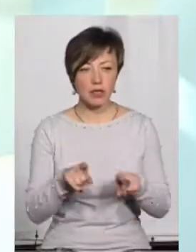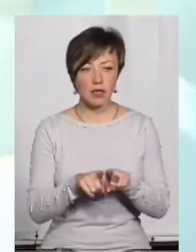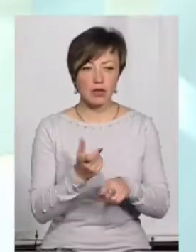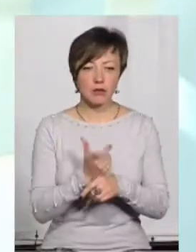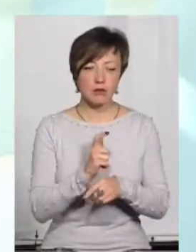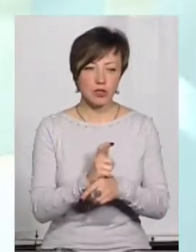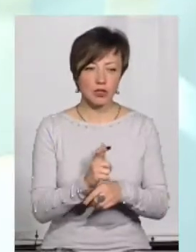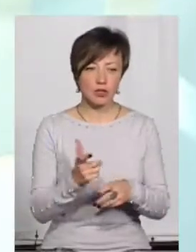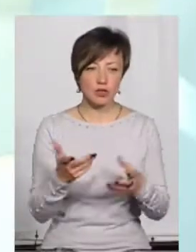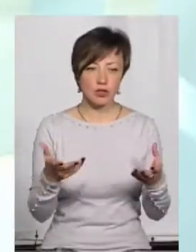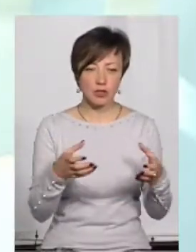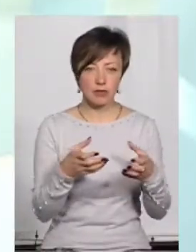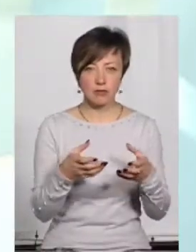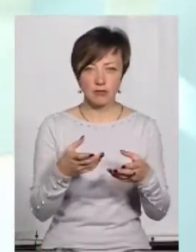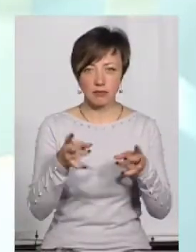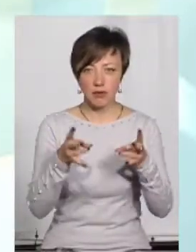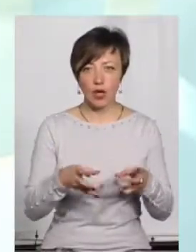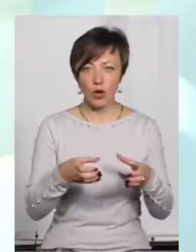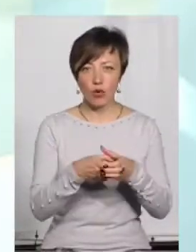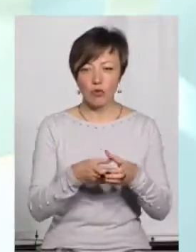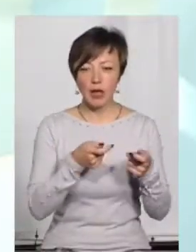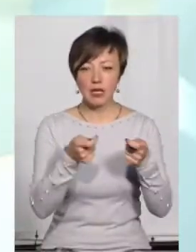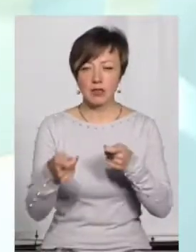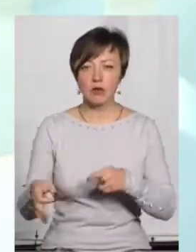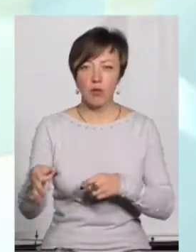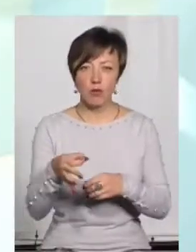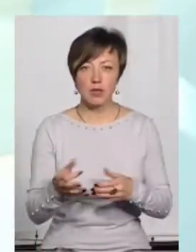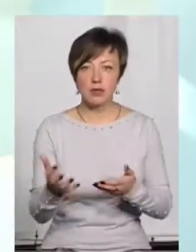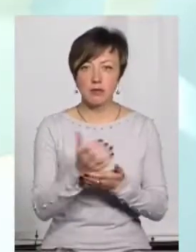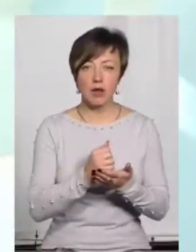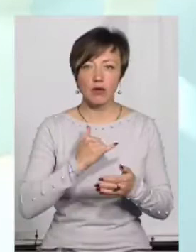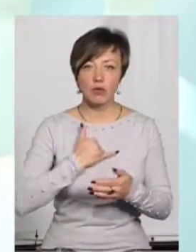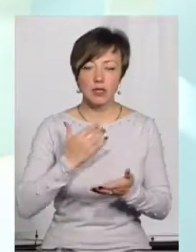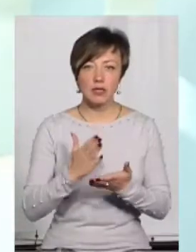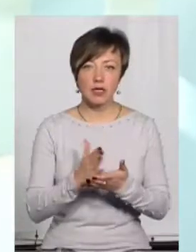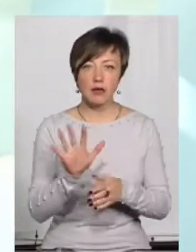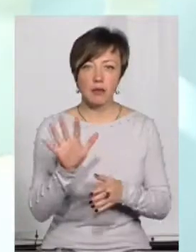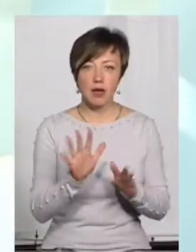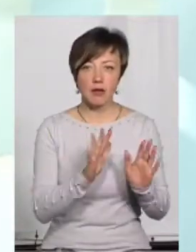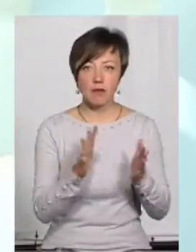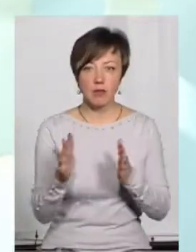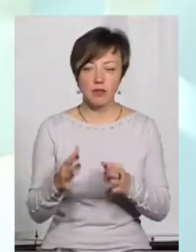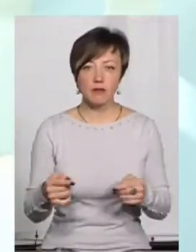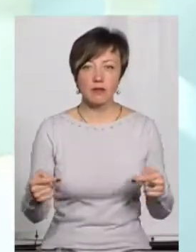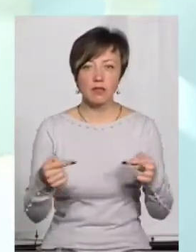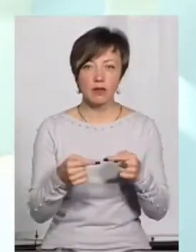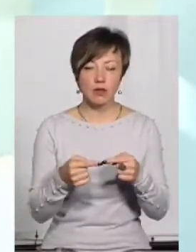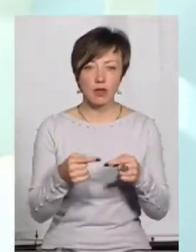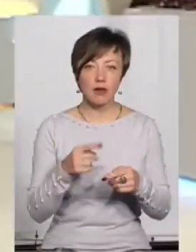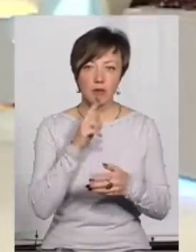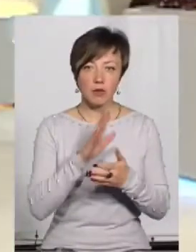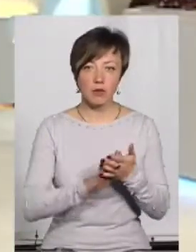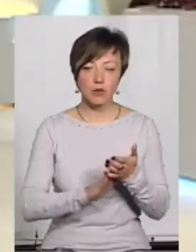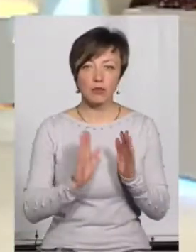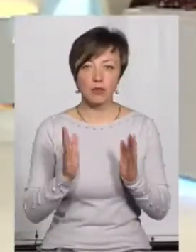такі більше з маргінальних груп. Вони їздили по області, збирали, от у нас є 5 випадків встановлення Пані Лілі, я